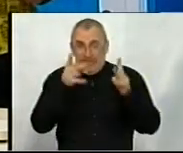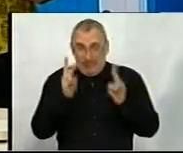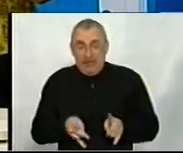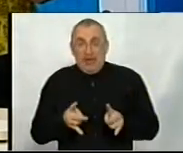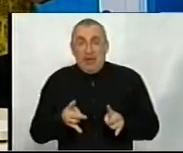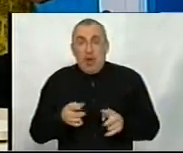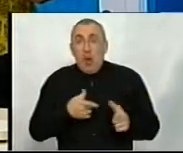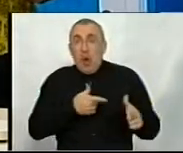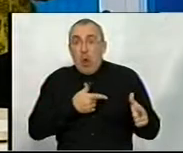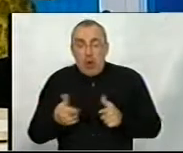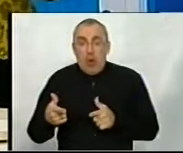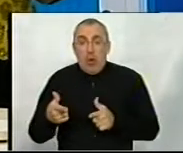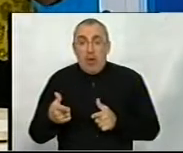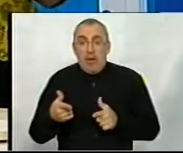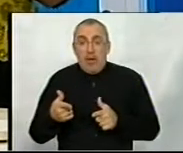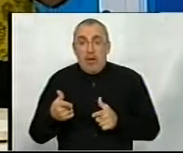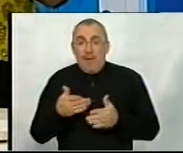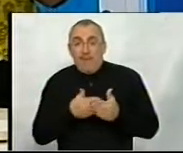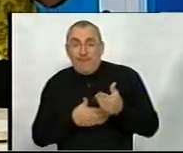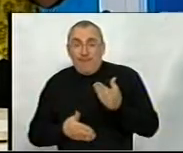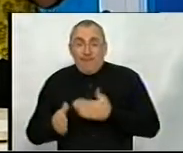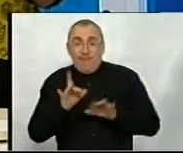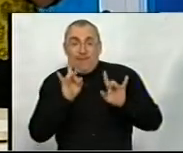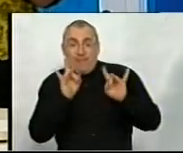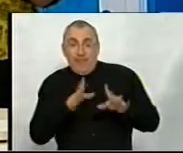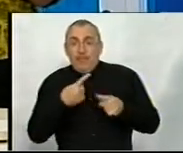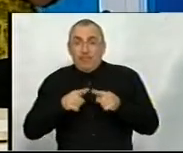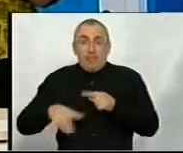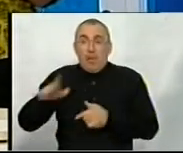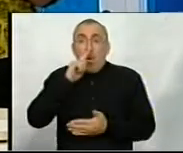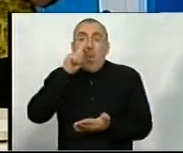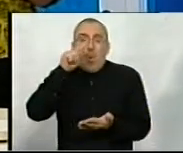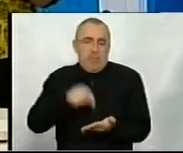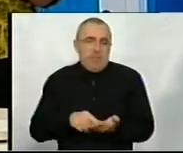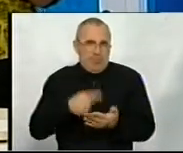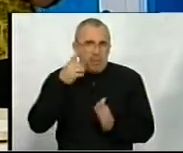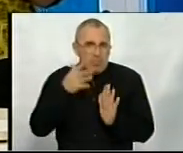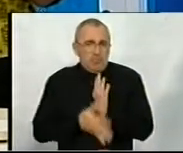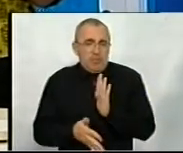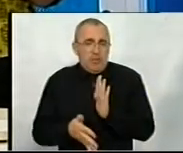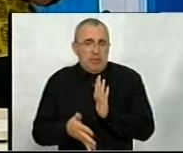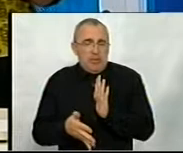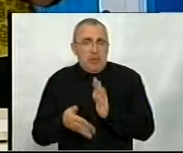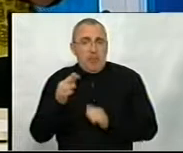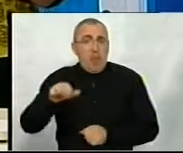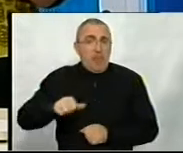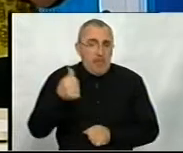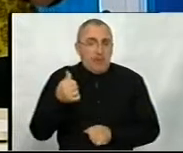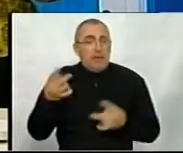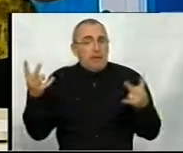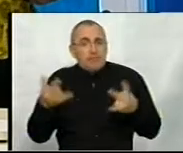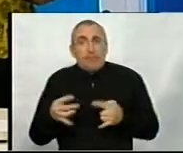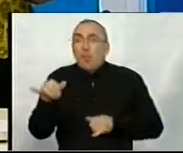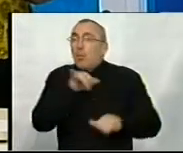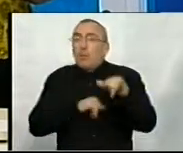готові вийти з цього середовища, в якому вони опинилися. По-перше, треба